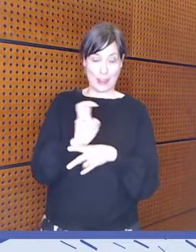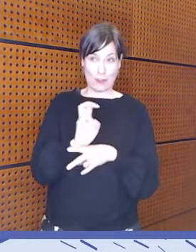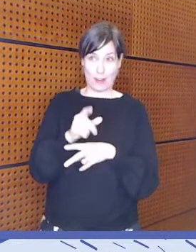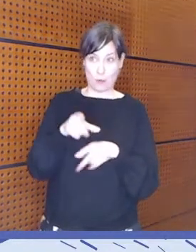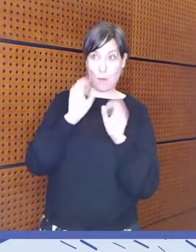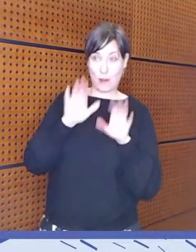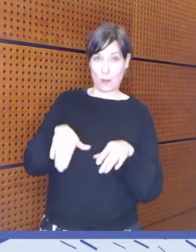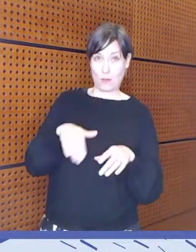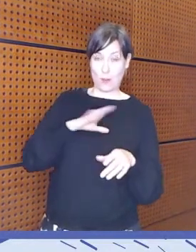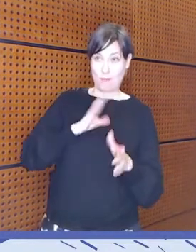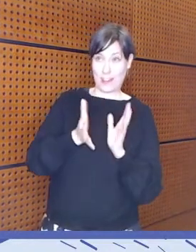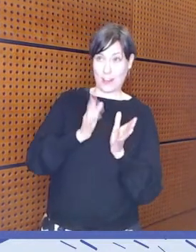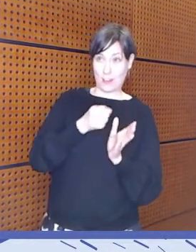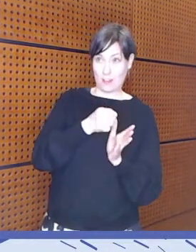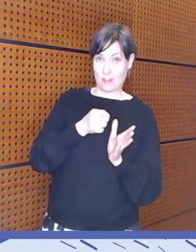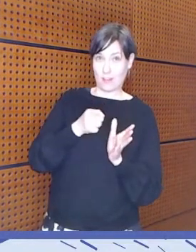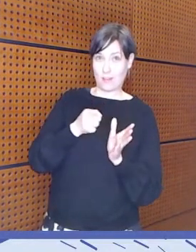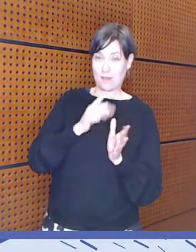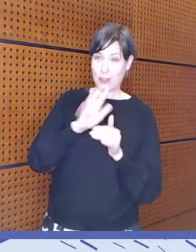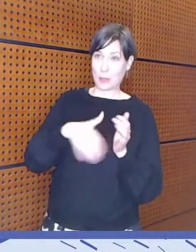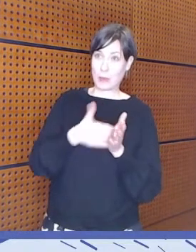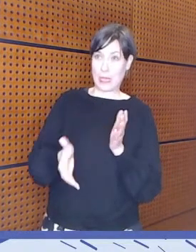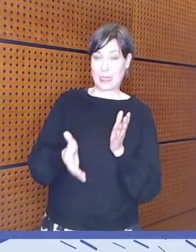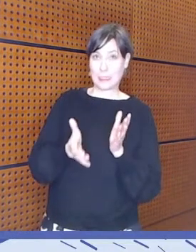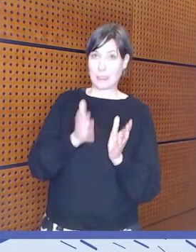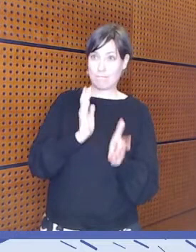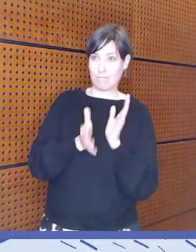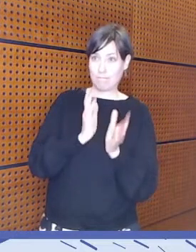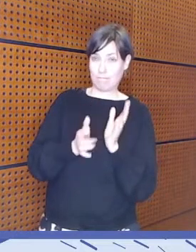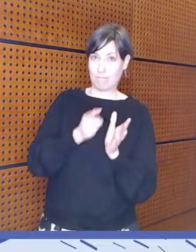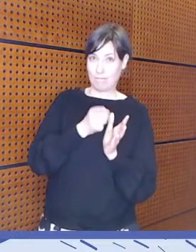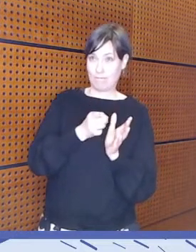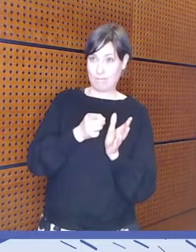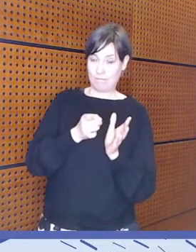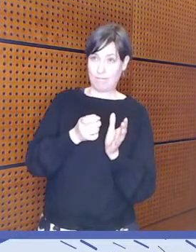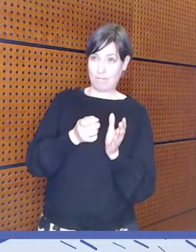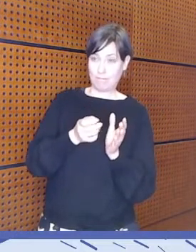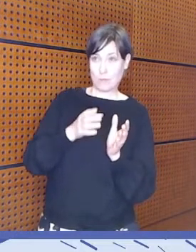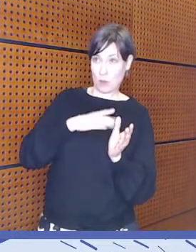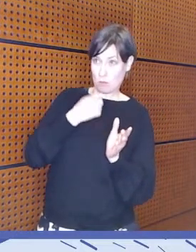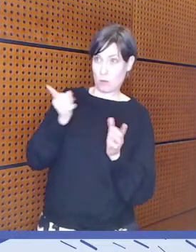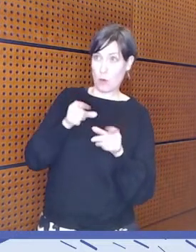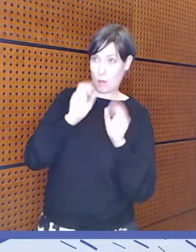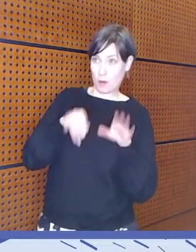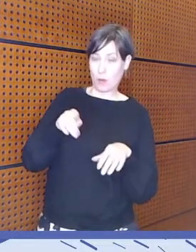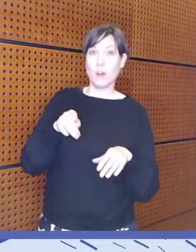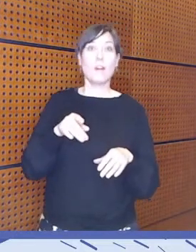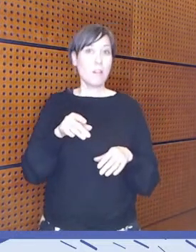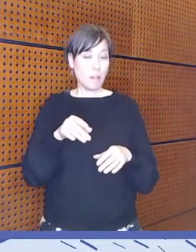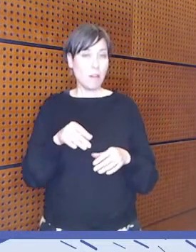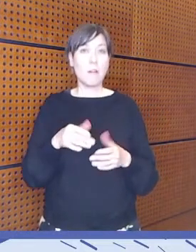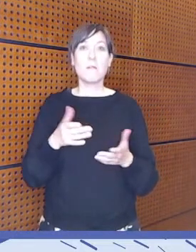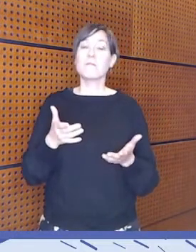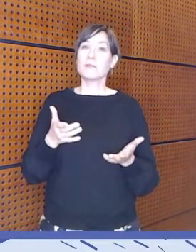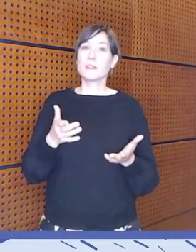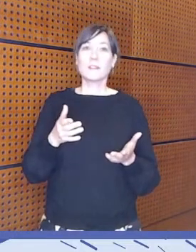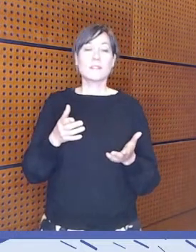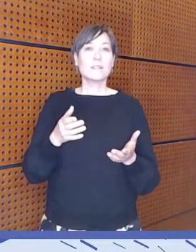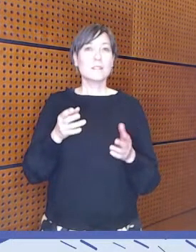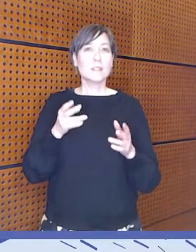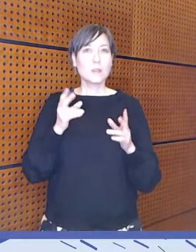siellä on viittomakielistä sisältöä? Joo. Ootteko muuten huomanneet